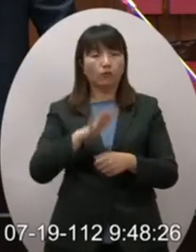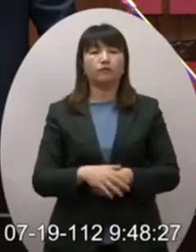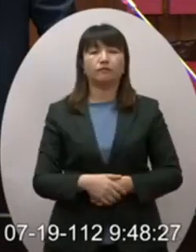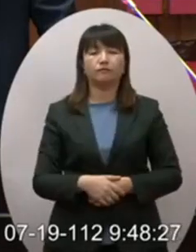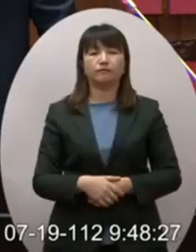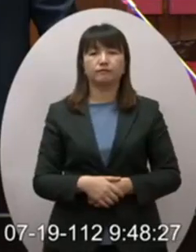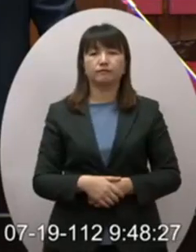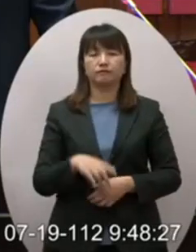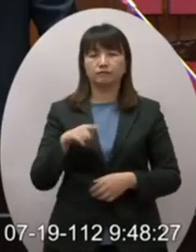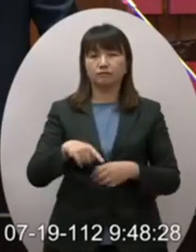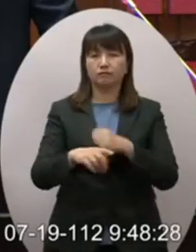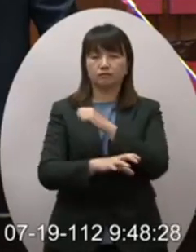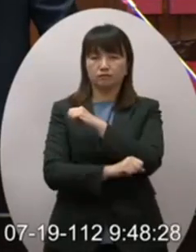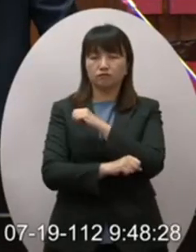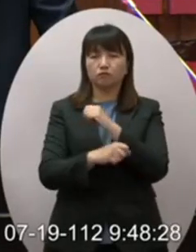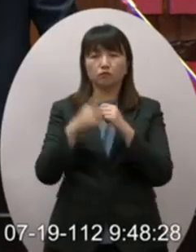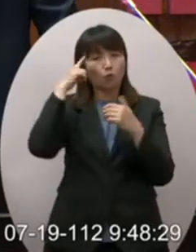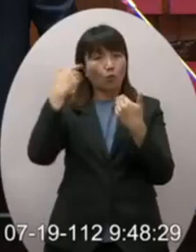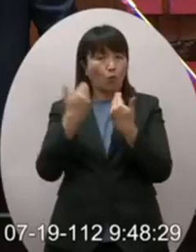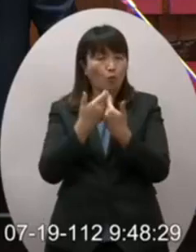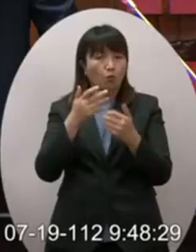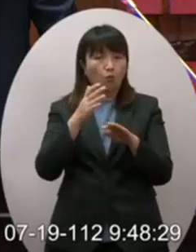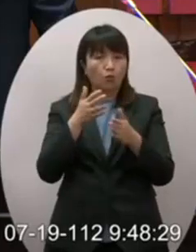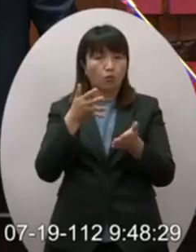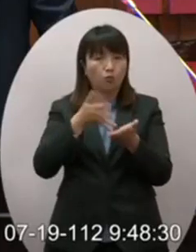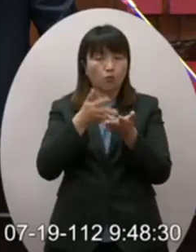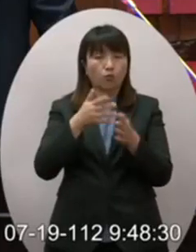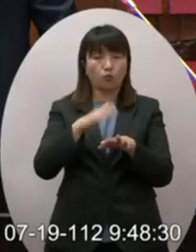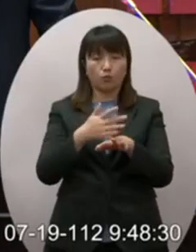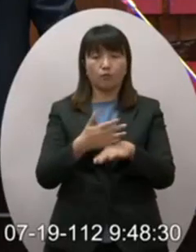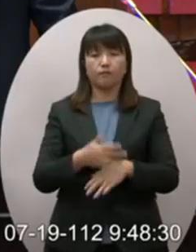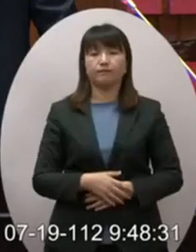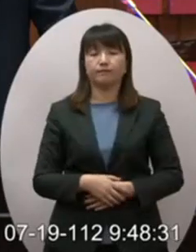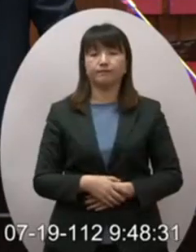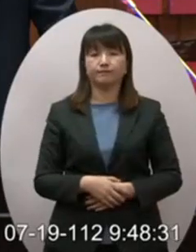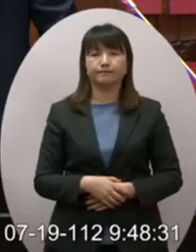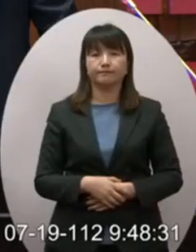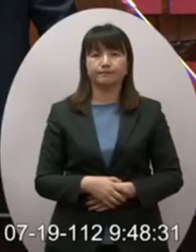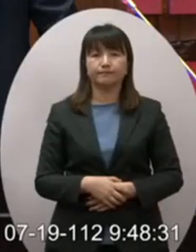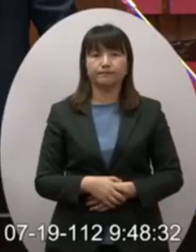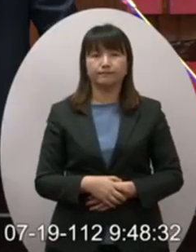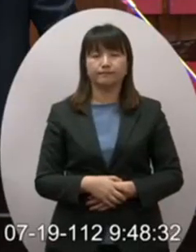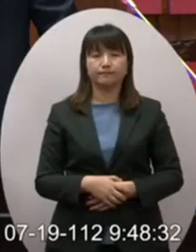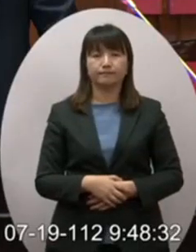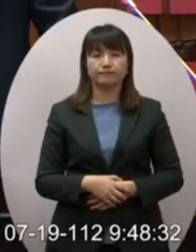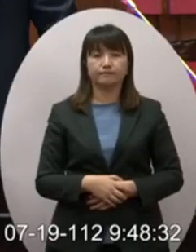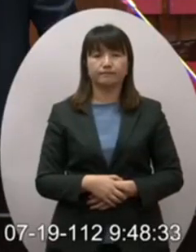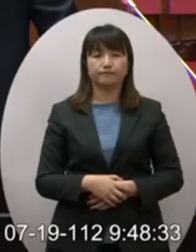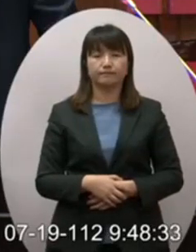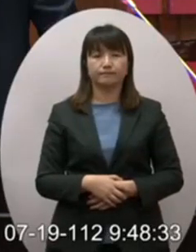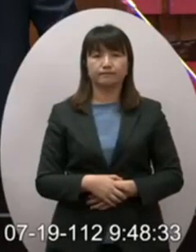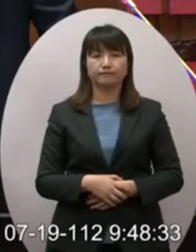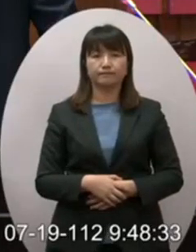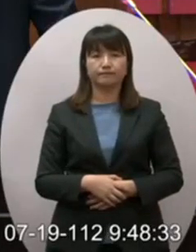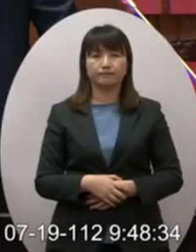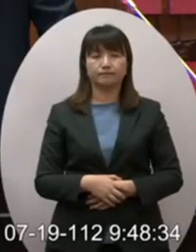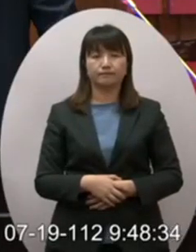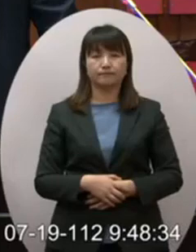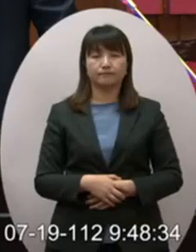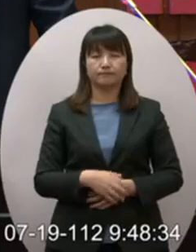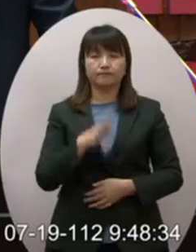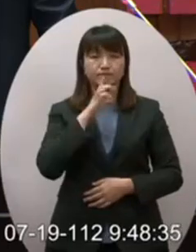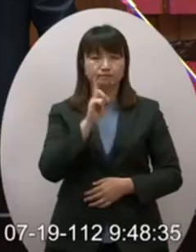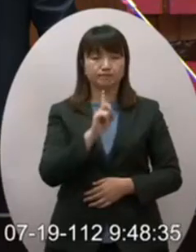好你基本上應該不反對他講的吧我覺得他有highlight一個很重要的一個重點